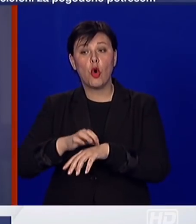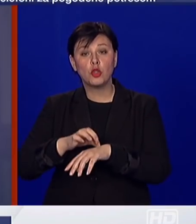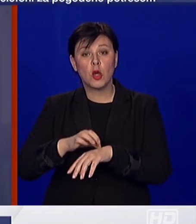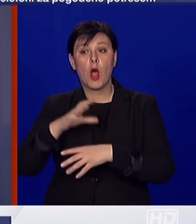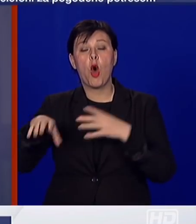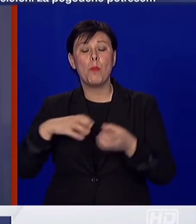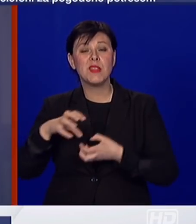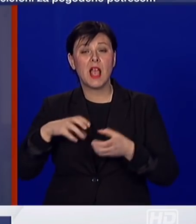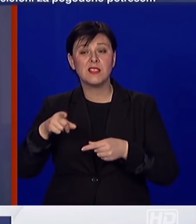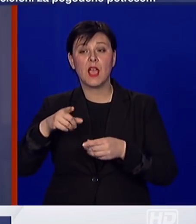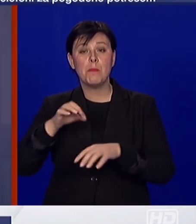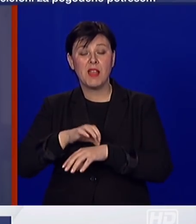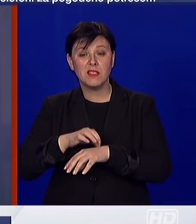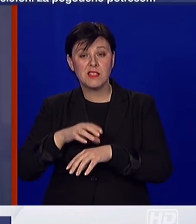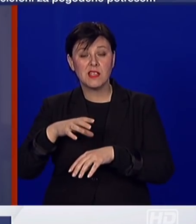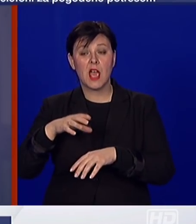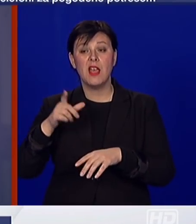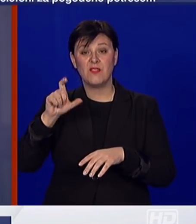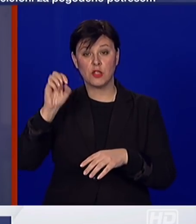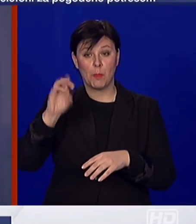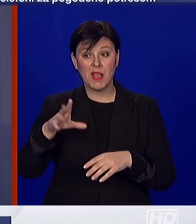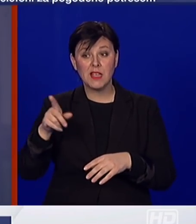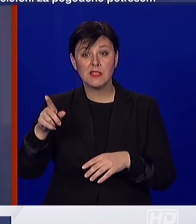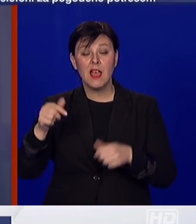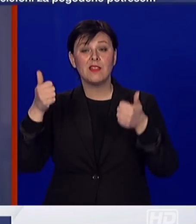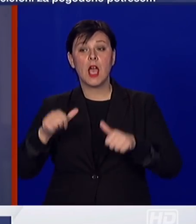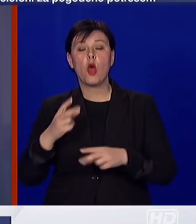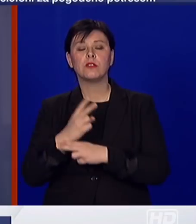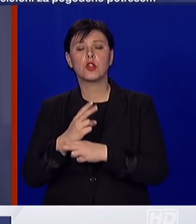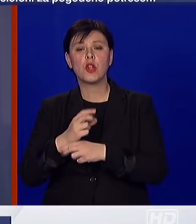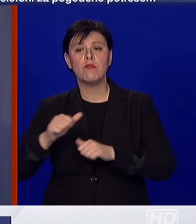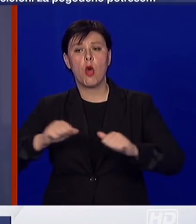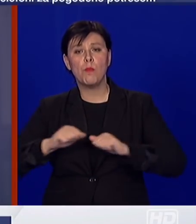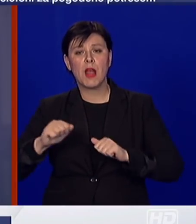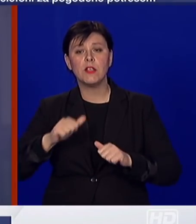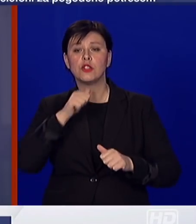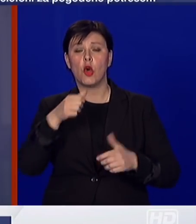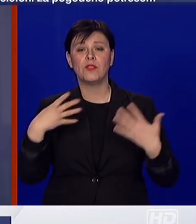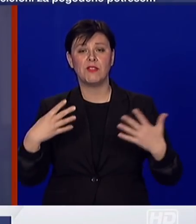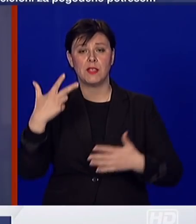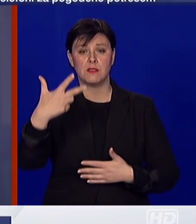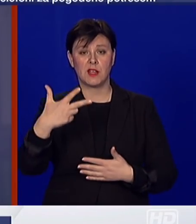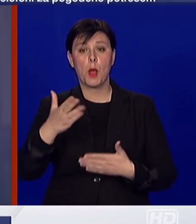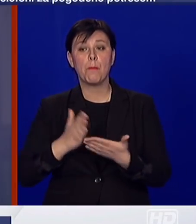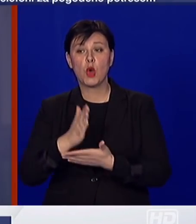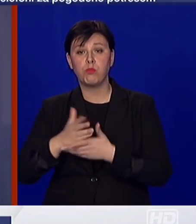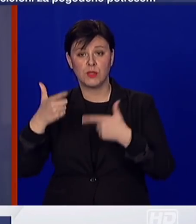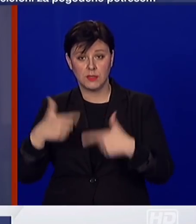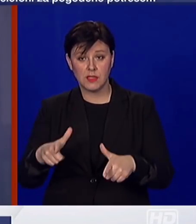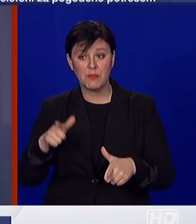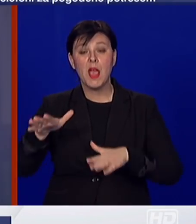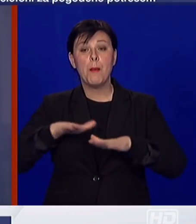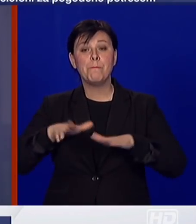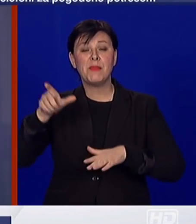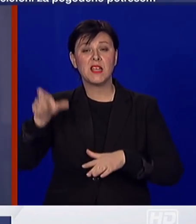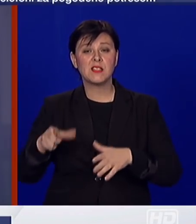zrastvene zaštite 215 i od tijela državne uprave 193. Ministar Malenica